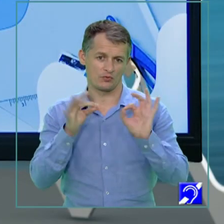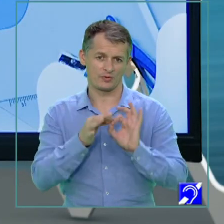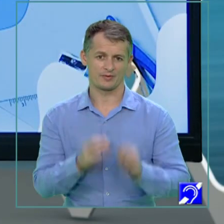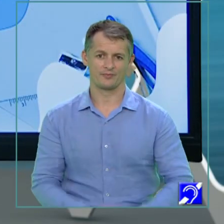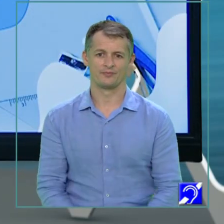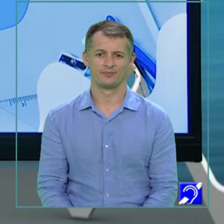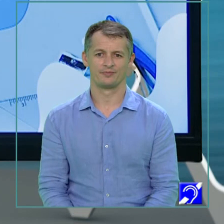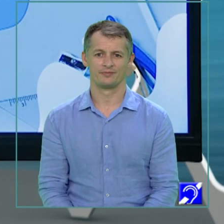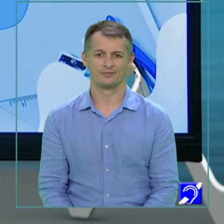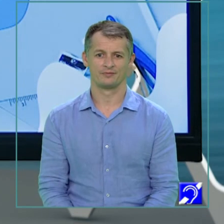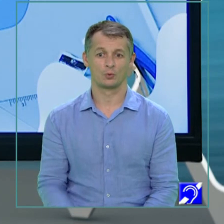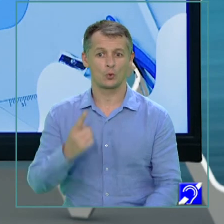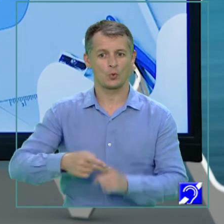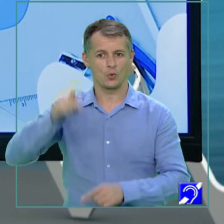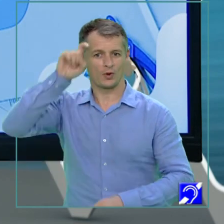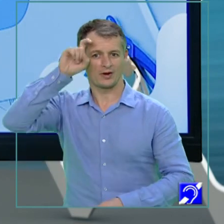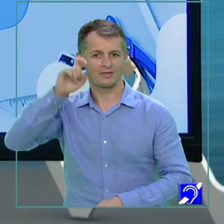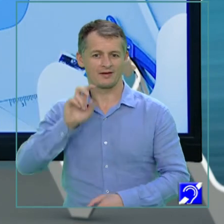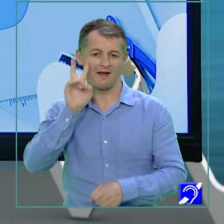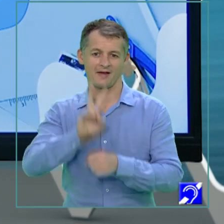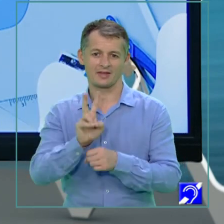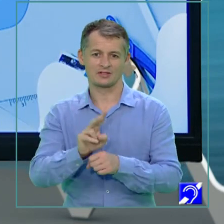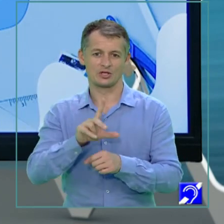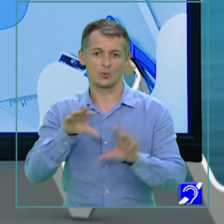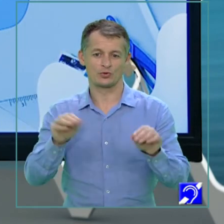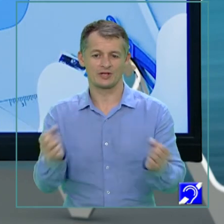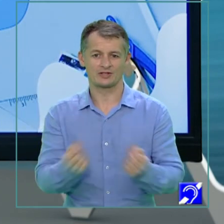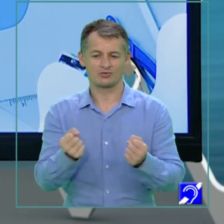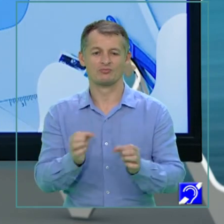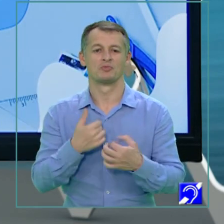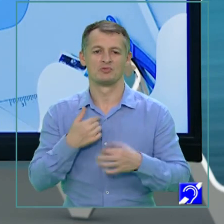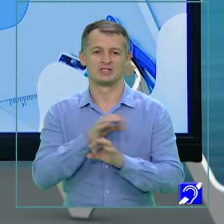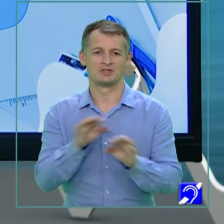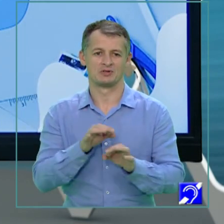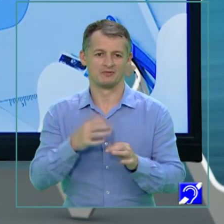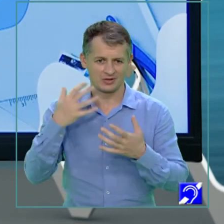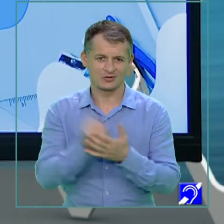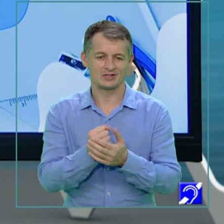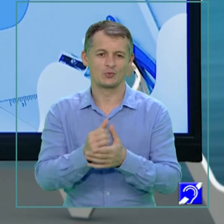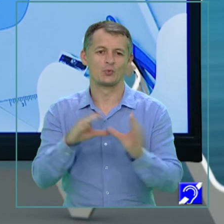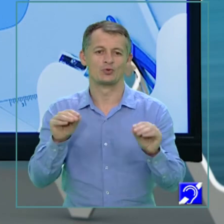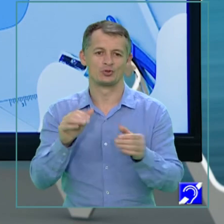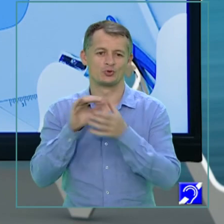Cu încredere, cu atenție și cu mult exercițiu, sunt sigură că vei reuși. Mult succes!